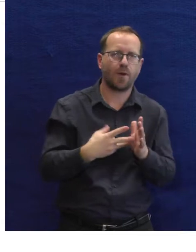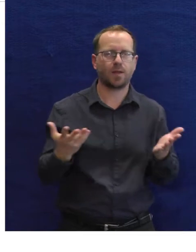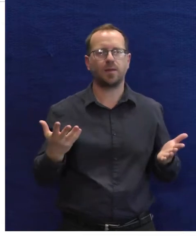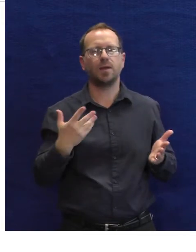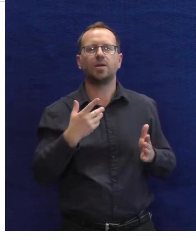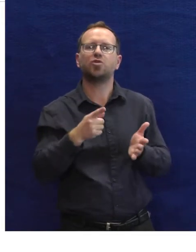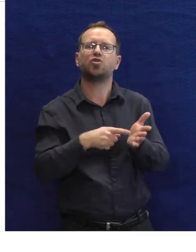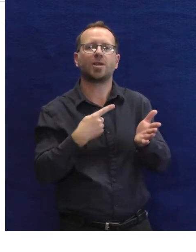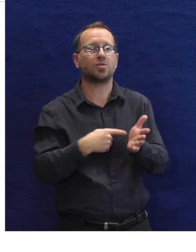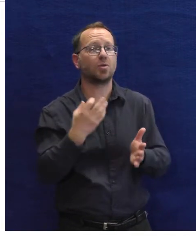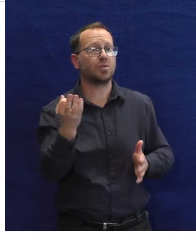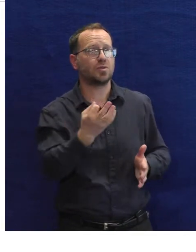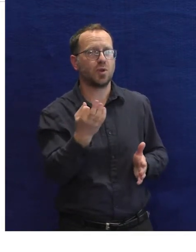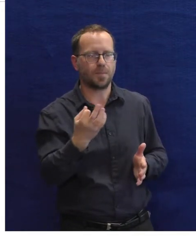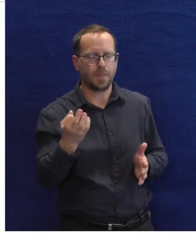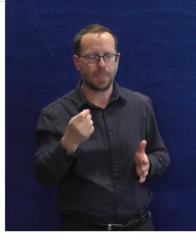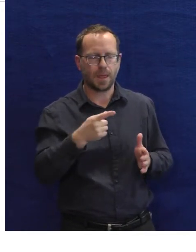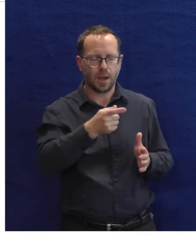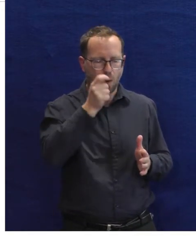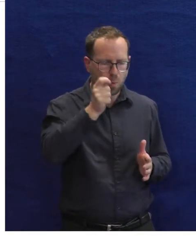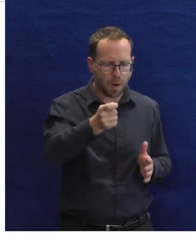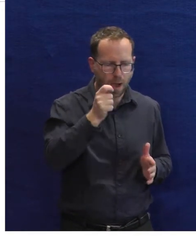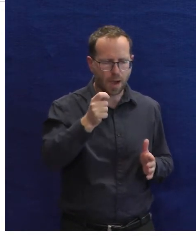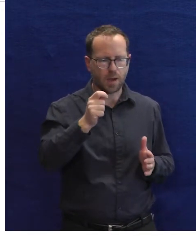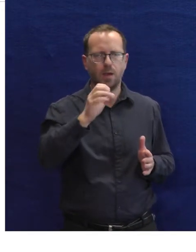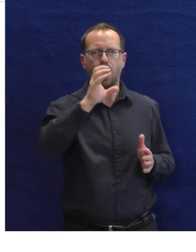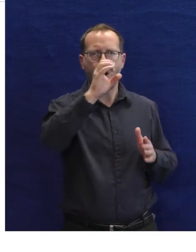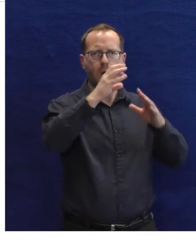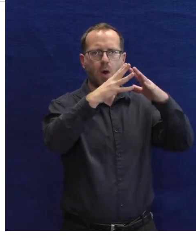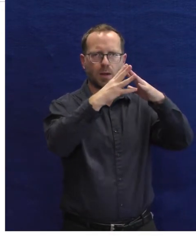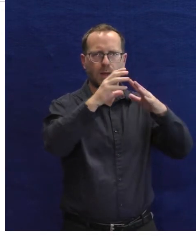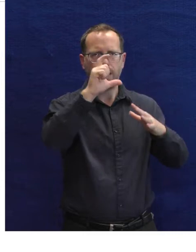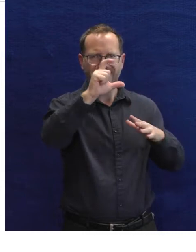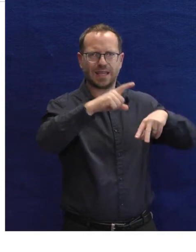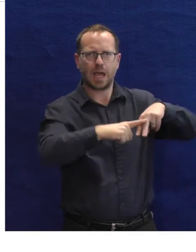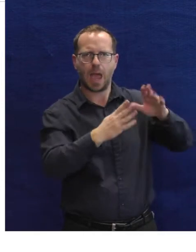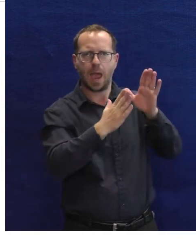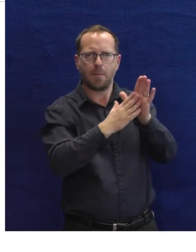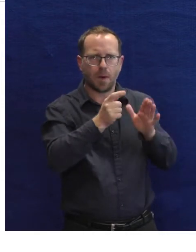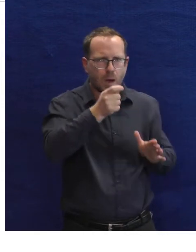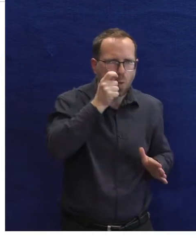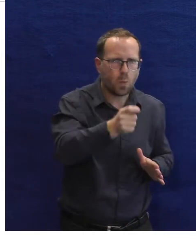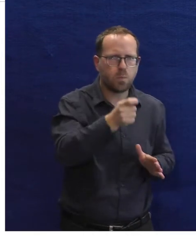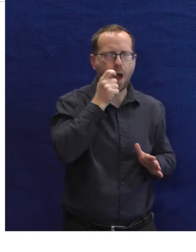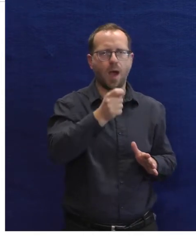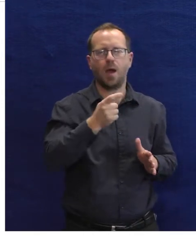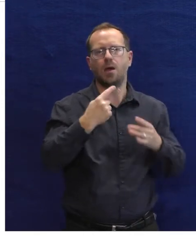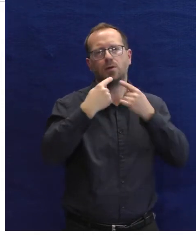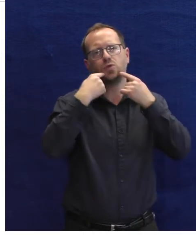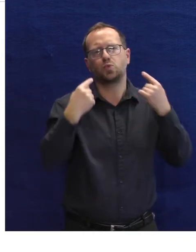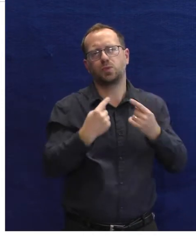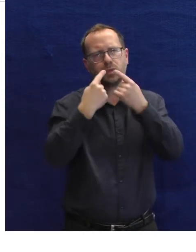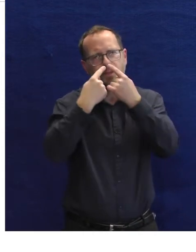je doma v domácích podmínkách. Nejčastěji takhle půjčovanou pomůckou u nás momentálně je Orcam a já jsem za to ráda, protože